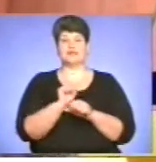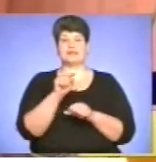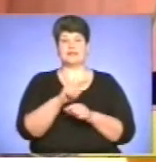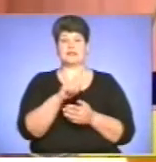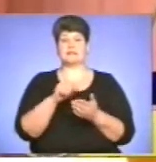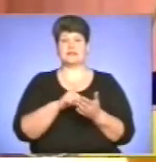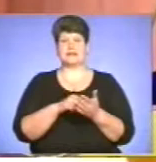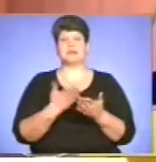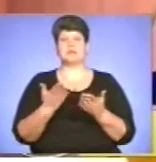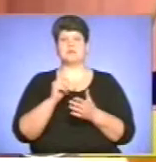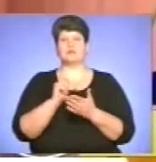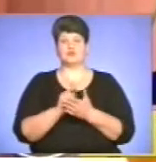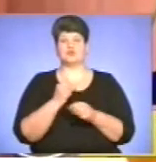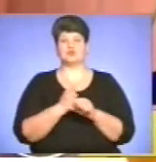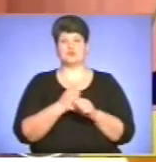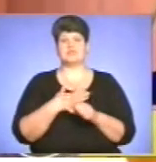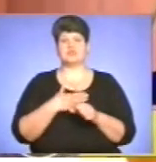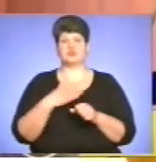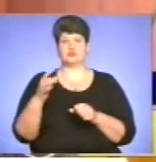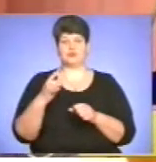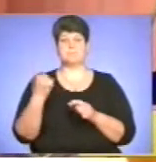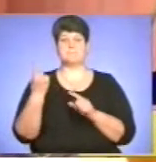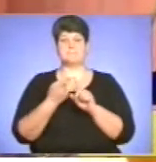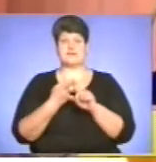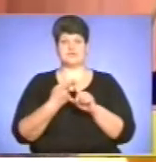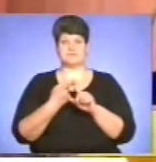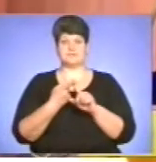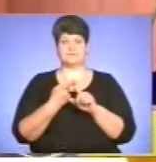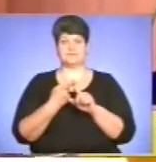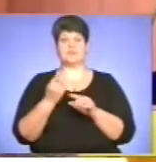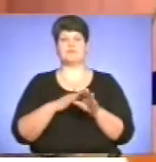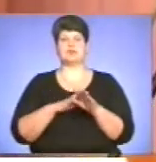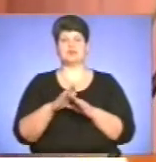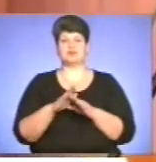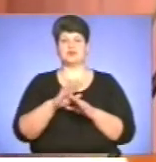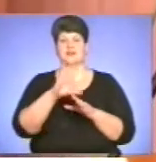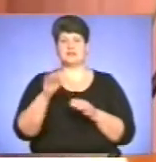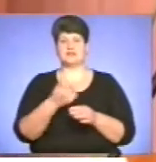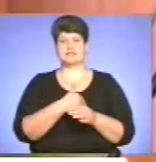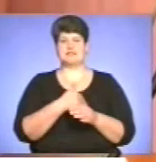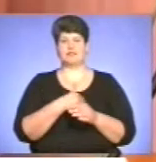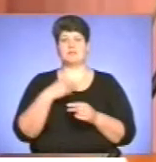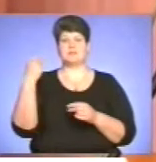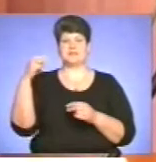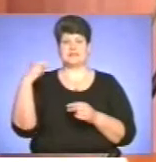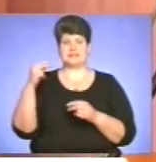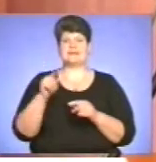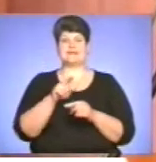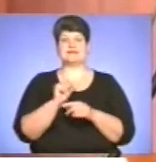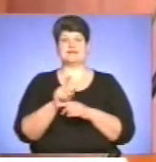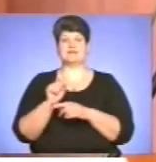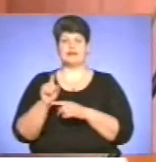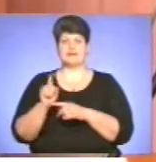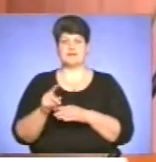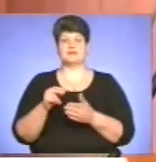ми маємо зробити в нашому районі. Це, по-перше, виконання всіх ініціатив президента, ті завдання, які